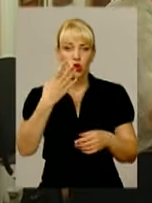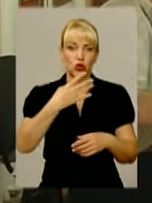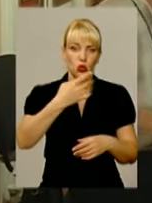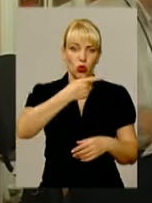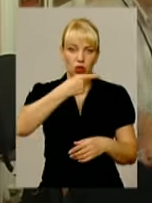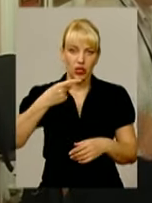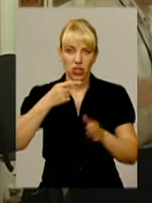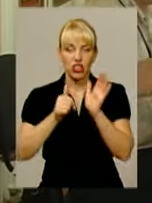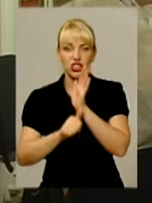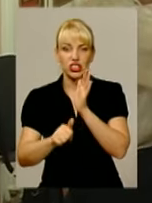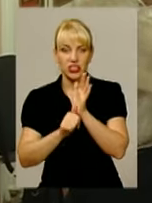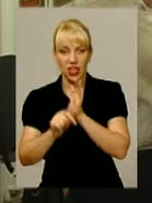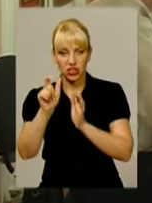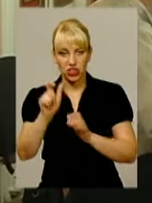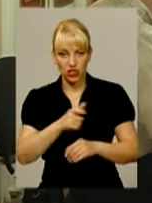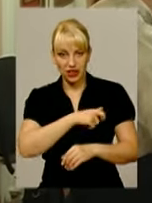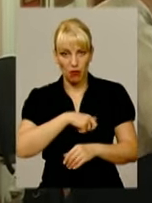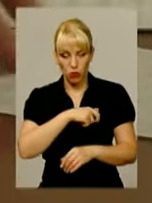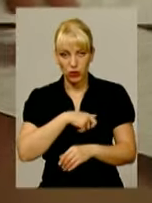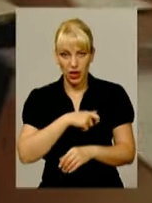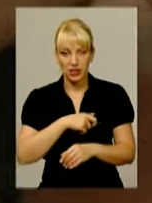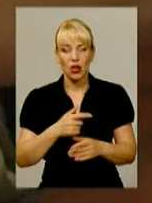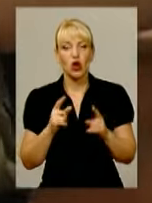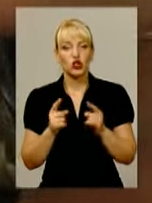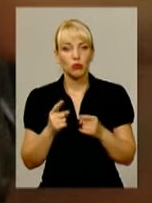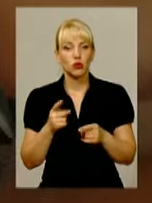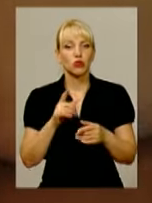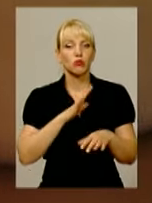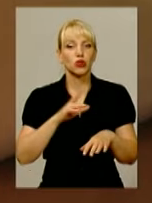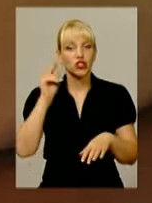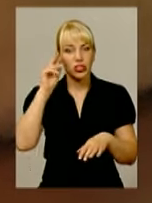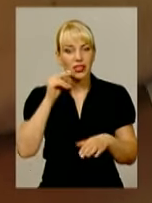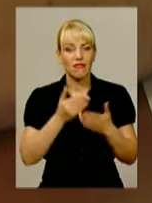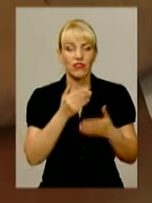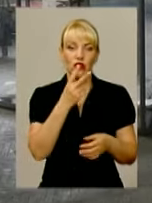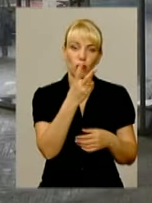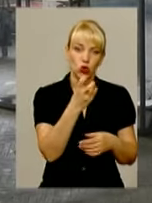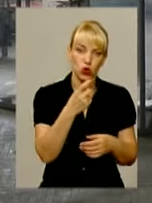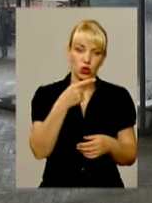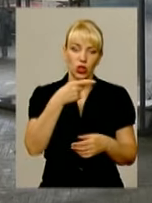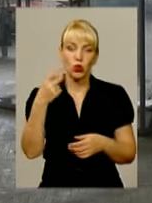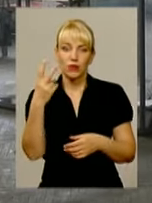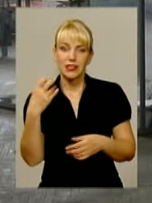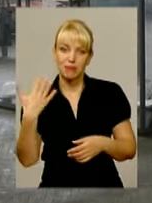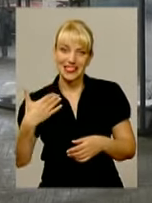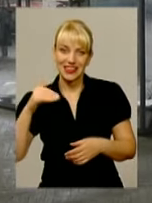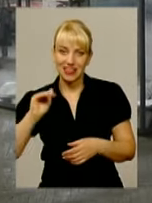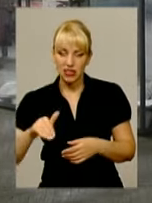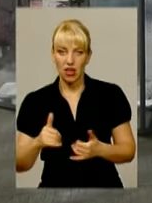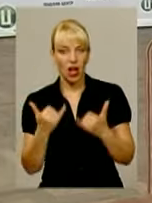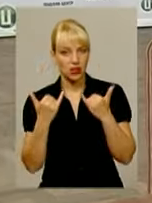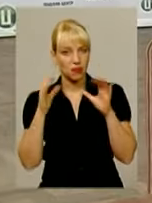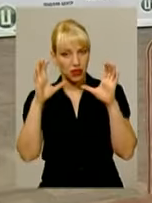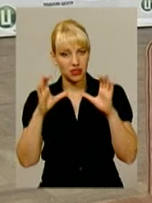депутатів, оскільки чисельність населення сягала від 100 до 250 тисяч. Тепер законодавець виписав конкретні